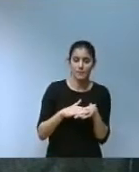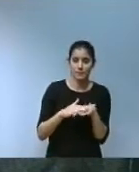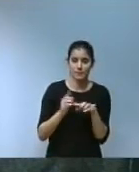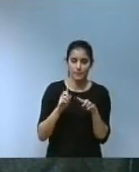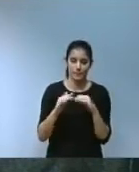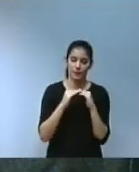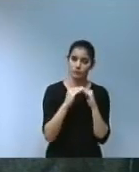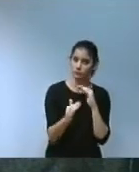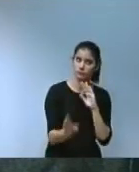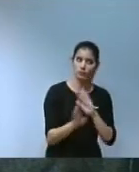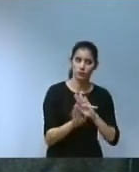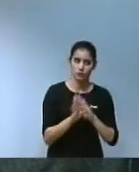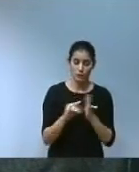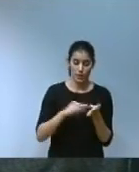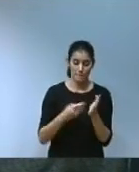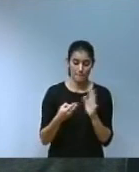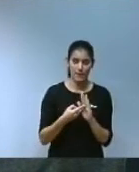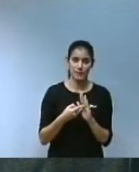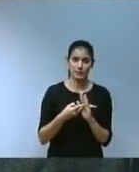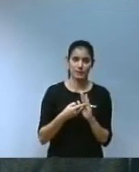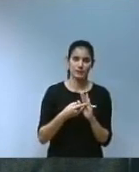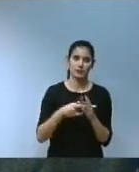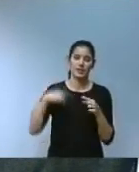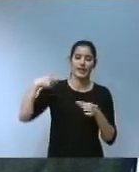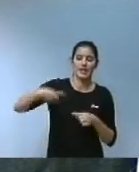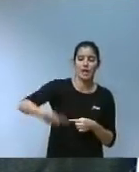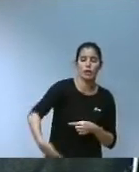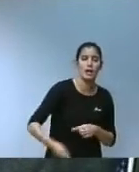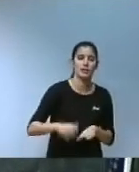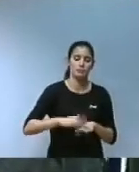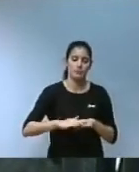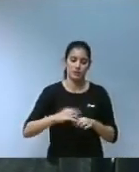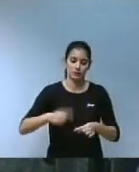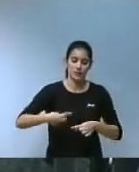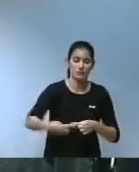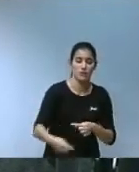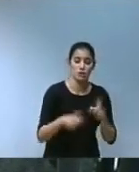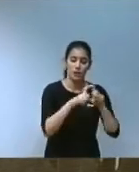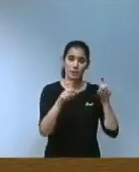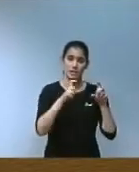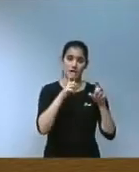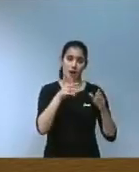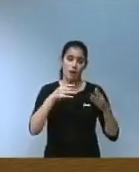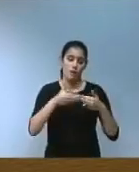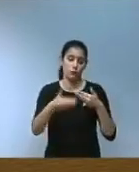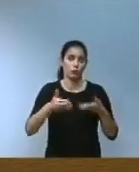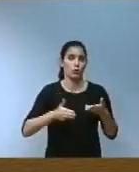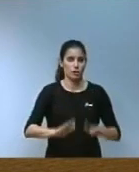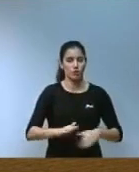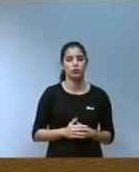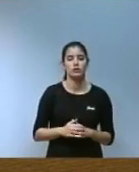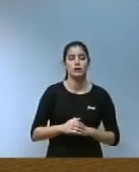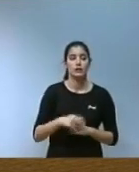amb plans en de relleu generacional i assessorament per a la transmissió empresarial promourem les fórmules